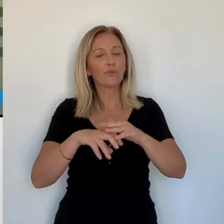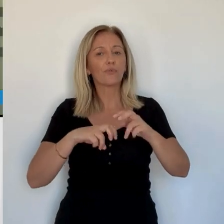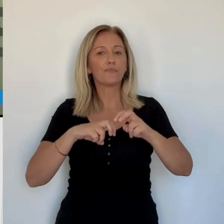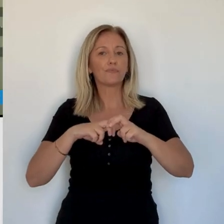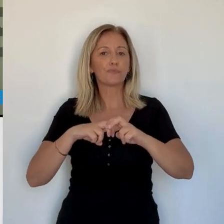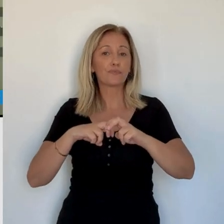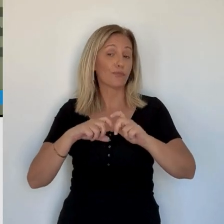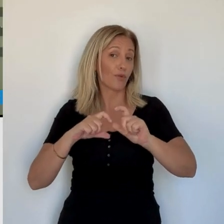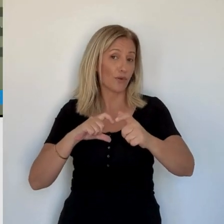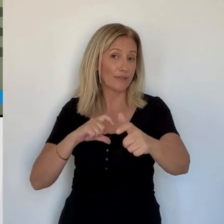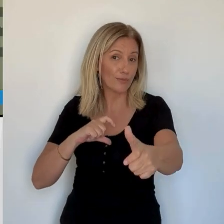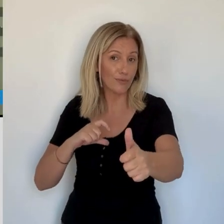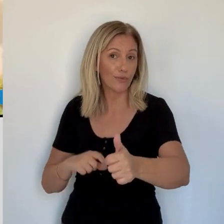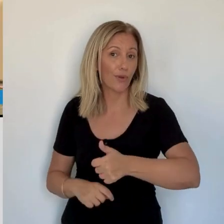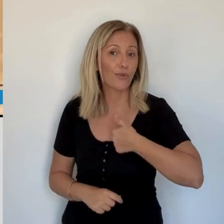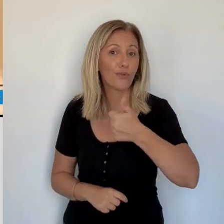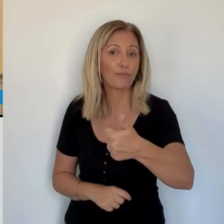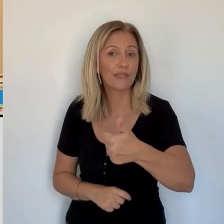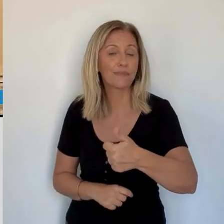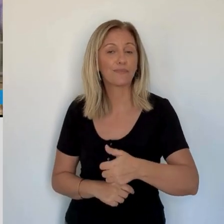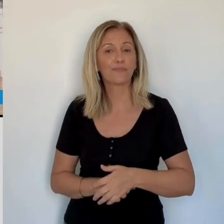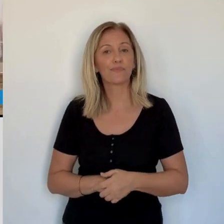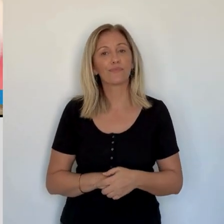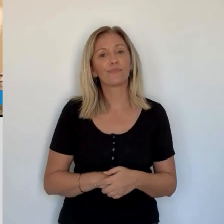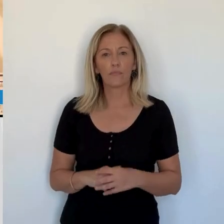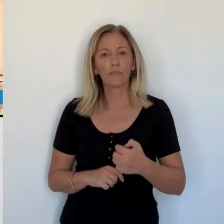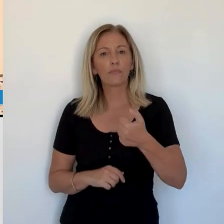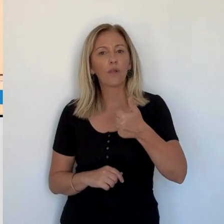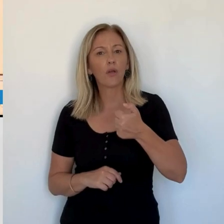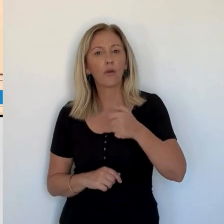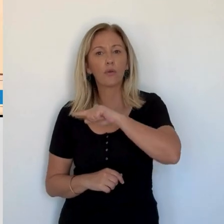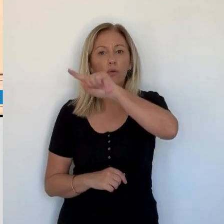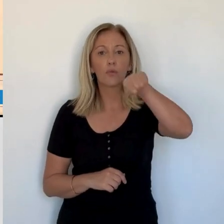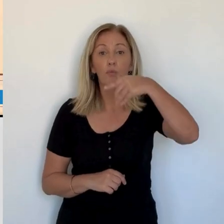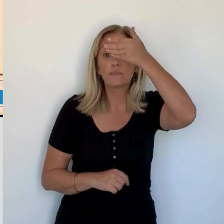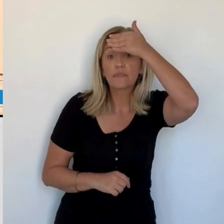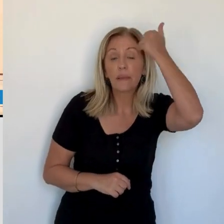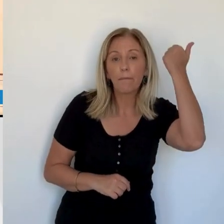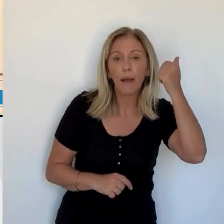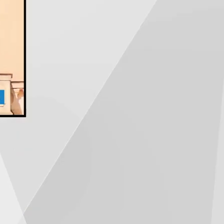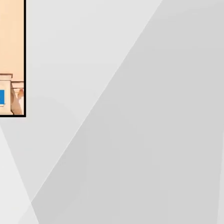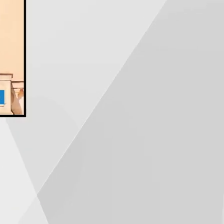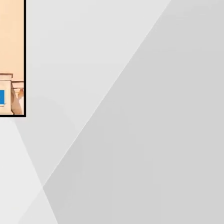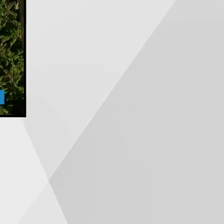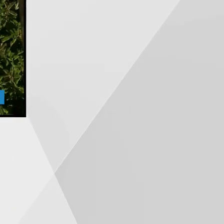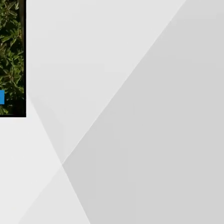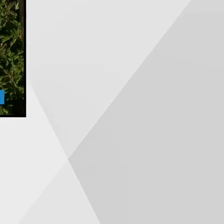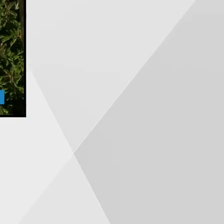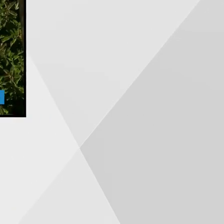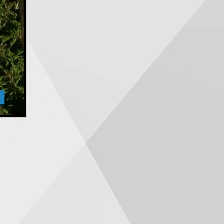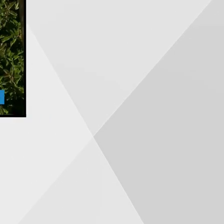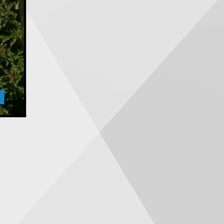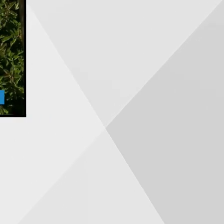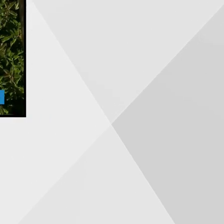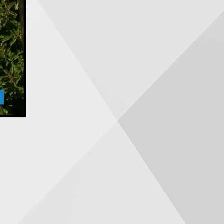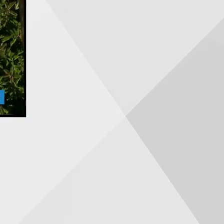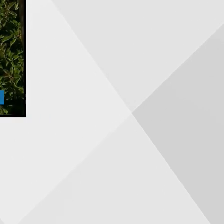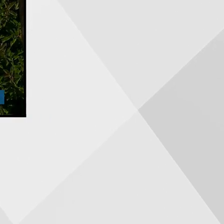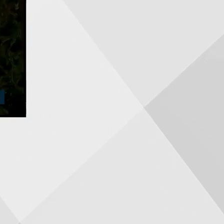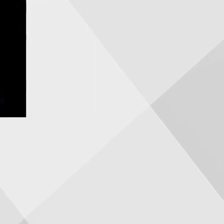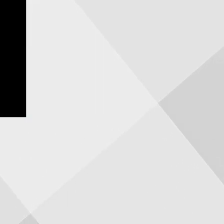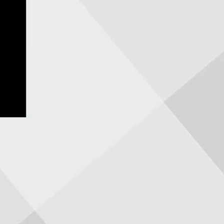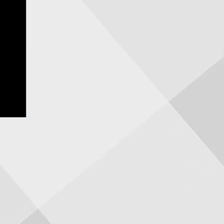revalorisation de la continuité territoriale ou encore reprise des discussions sur l'autonomie, ces sujets devraient être abordés lors de la session prévue la semaine prochaine.